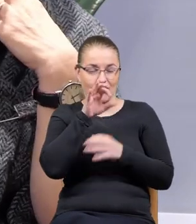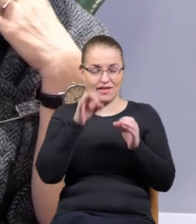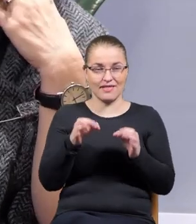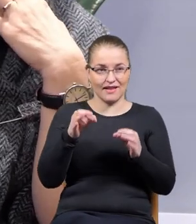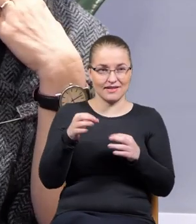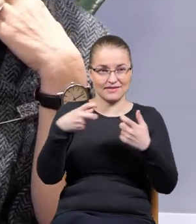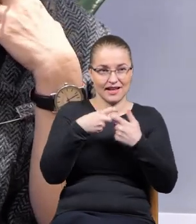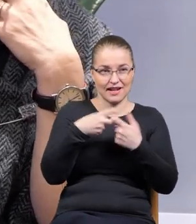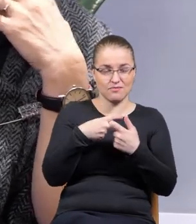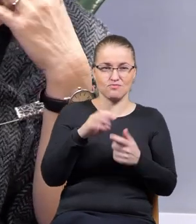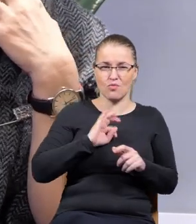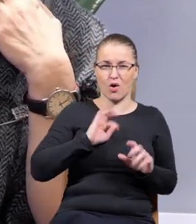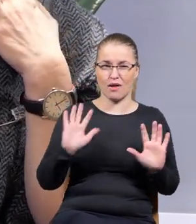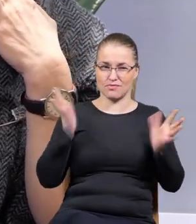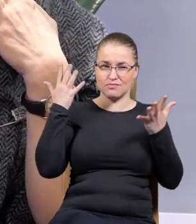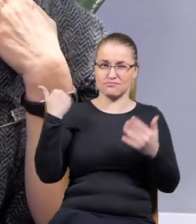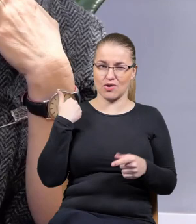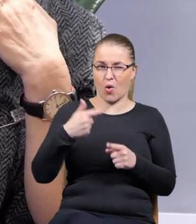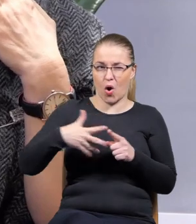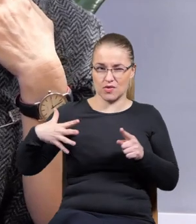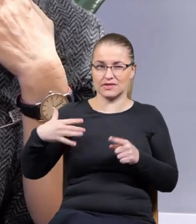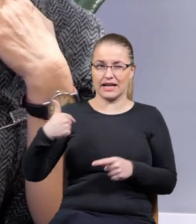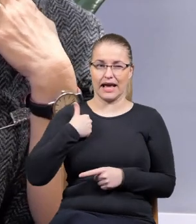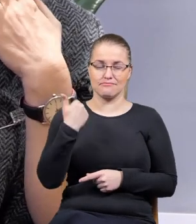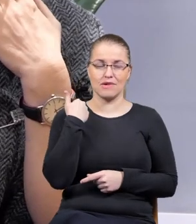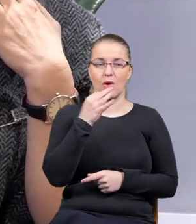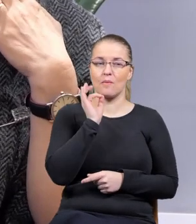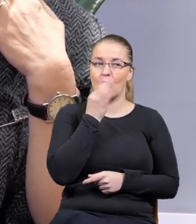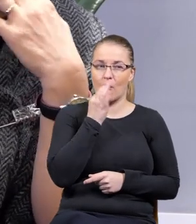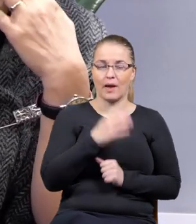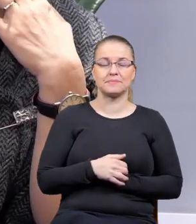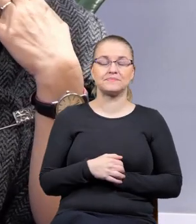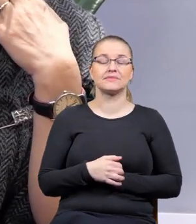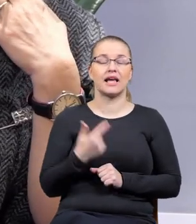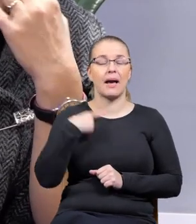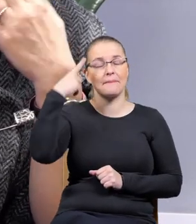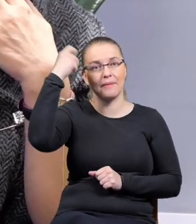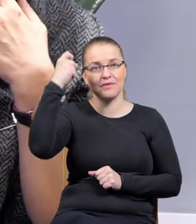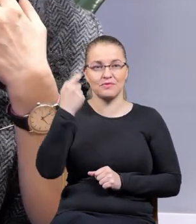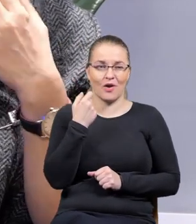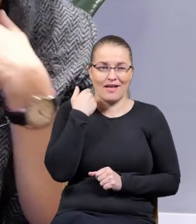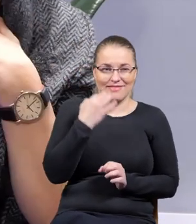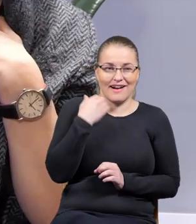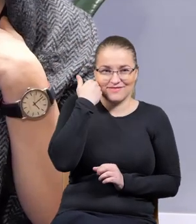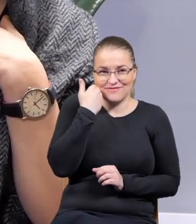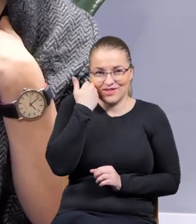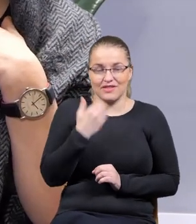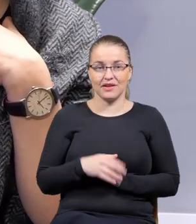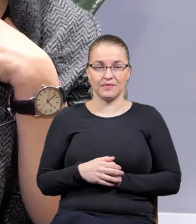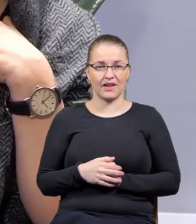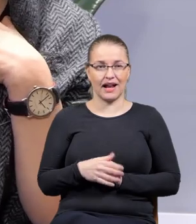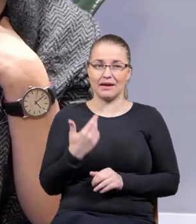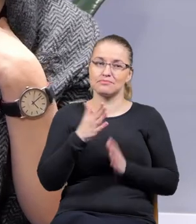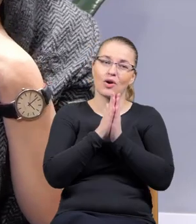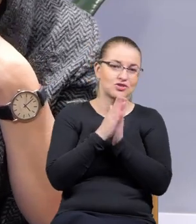moje bunty były ostre, kiedy byłam młoda i pamiętam z pewnym je zażenowaniem, ale naprawdę nie